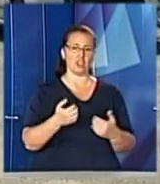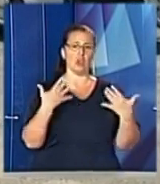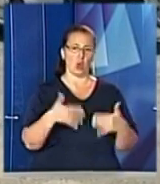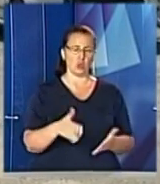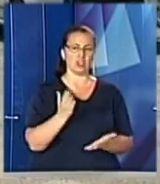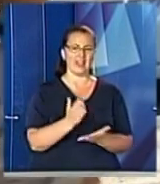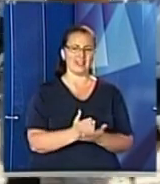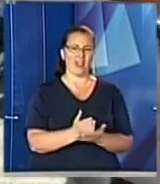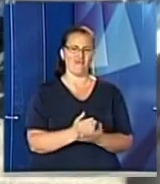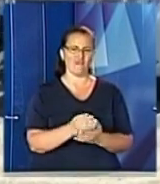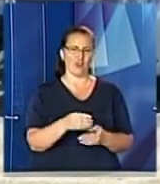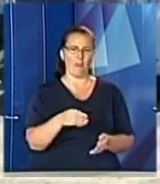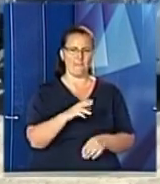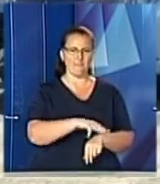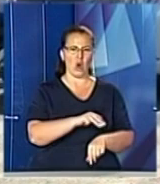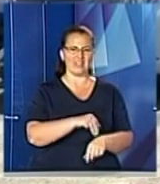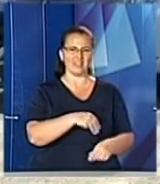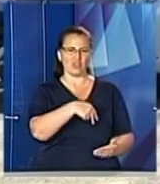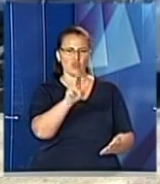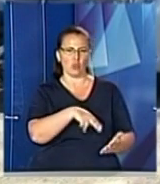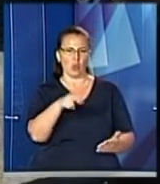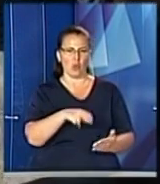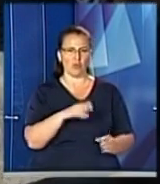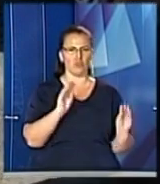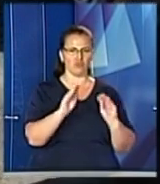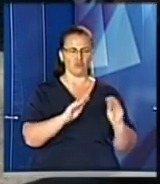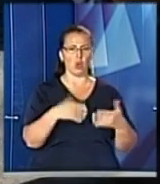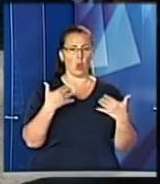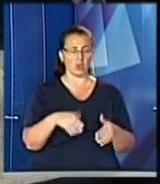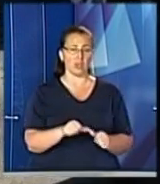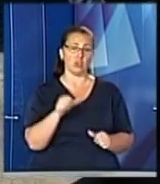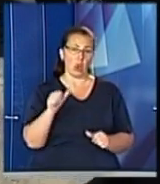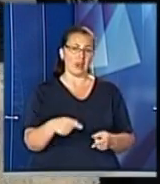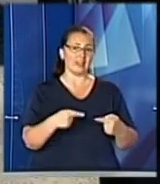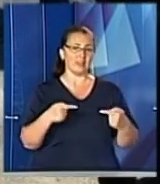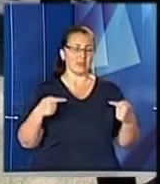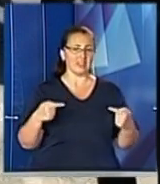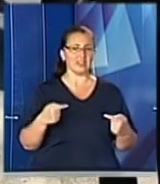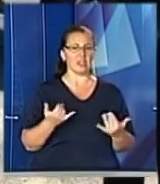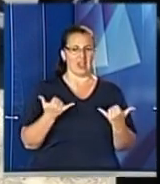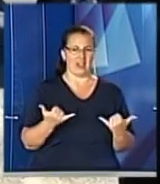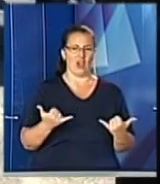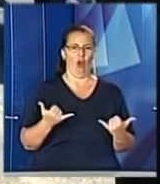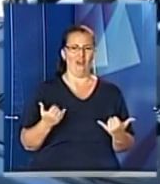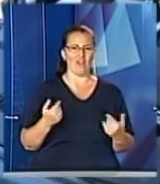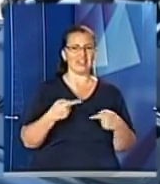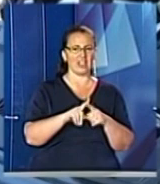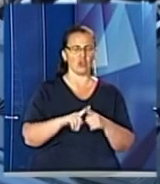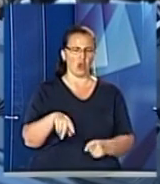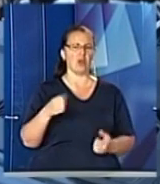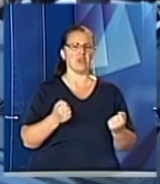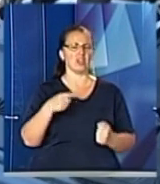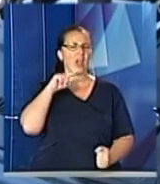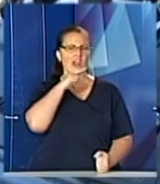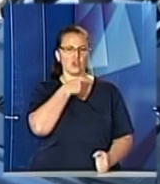поліцейському забарвлені і оснащені спецобладнанням. Та окрім гаджетів та сучасних технологій безпеки, нові авто економні і можуть